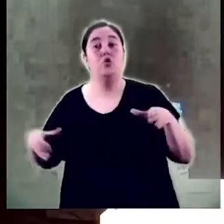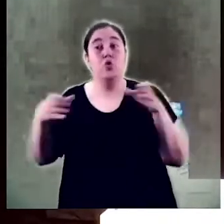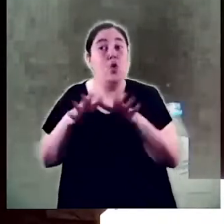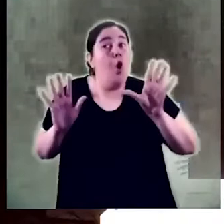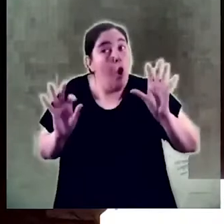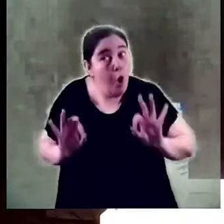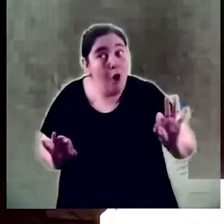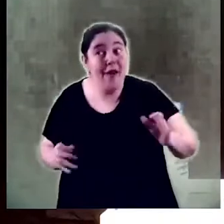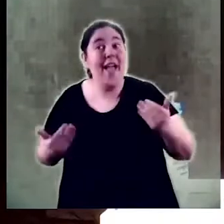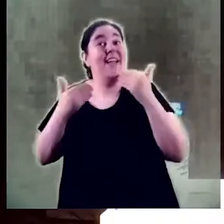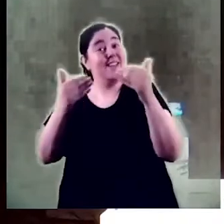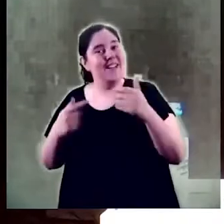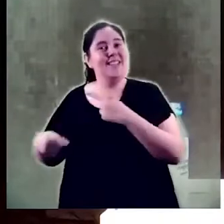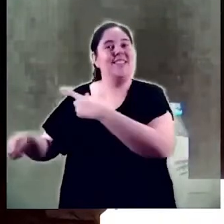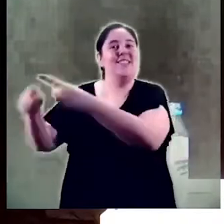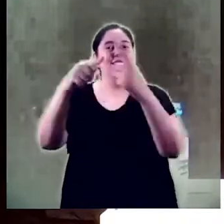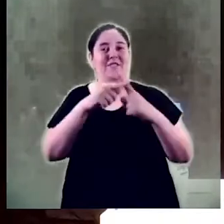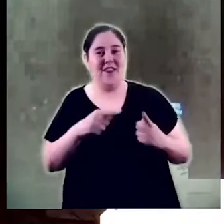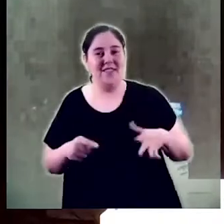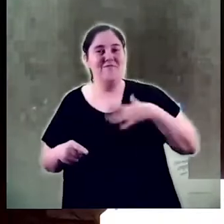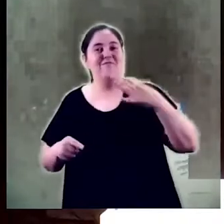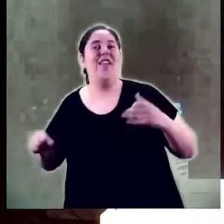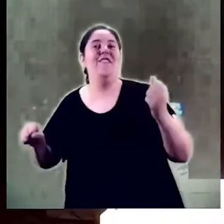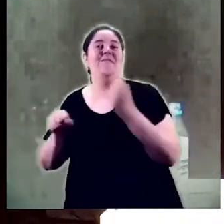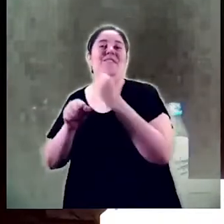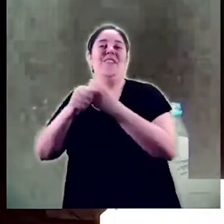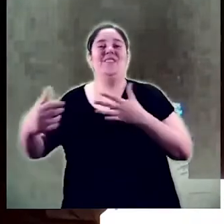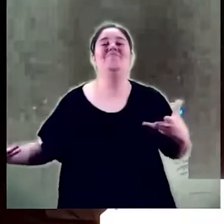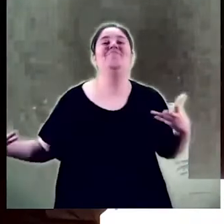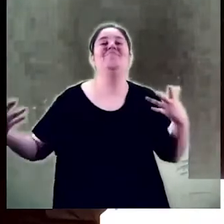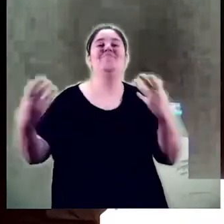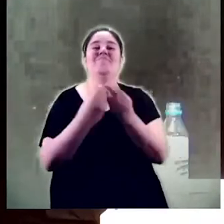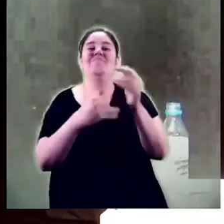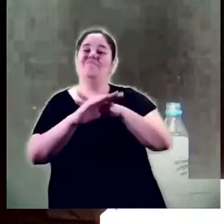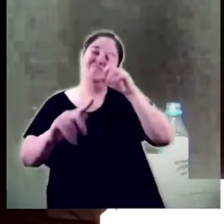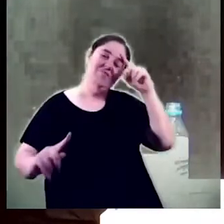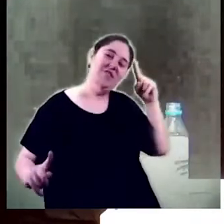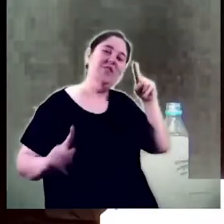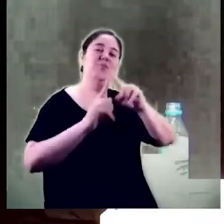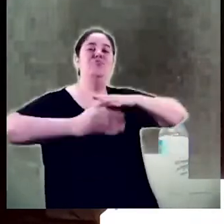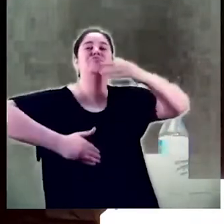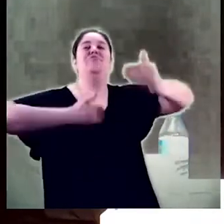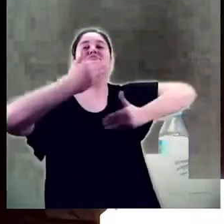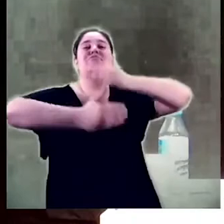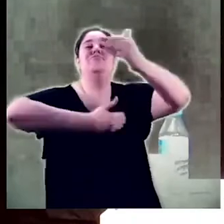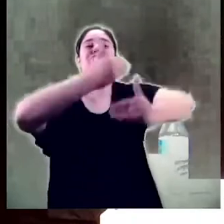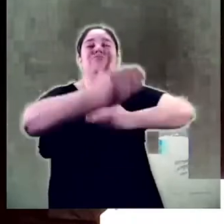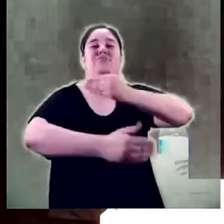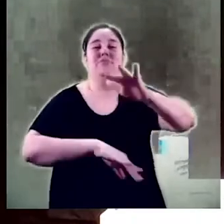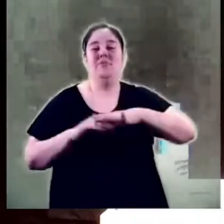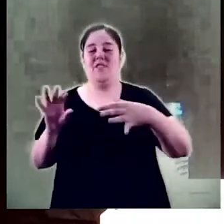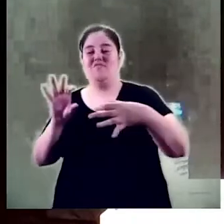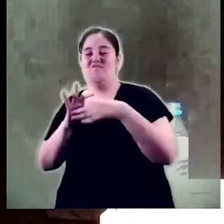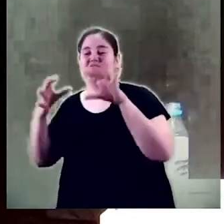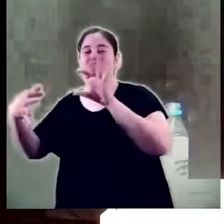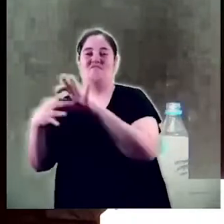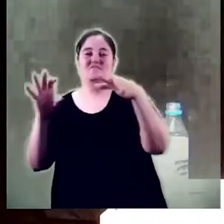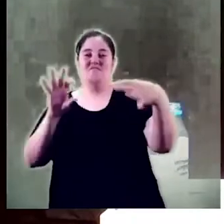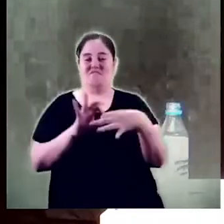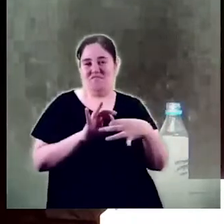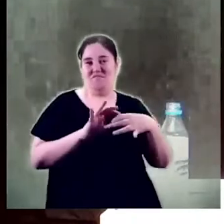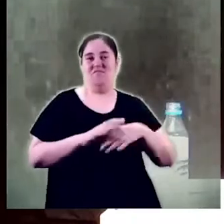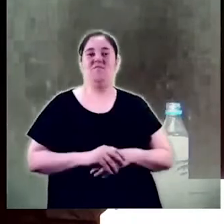precisament per això per la nostra diferència irreductible i representable haurem de saber articular-nos en aliança